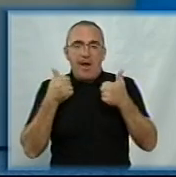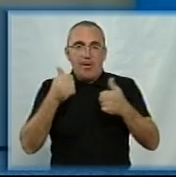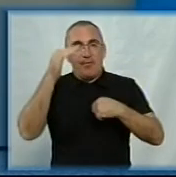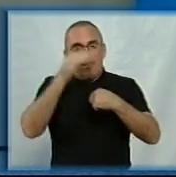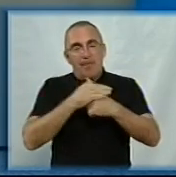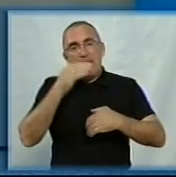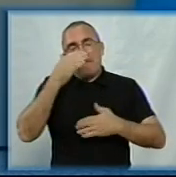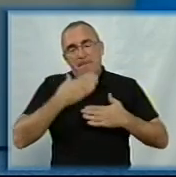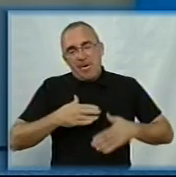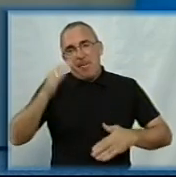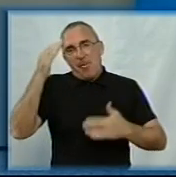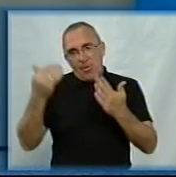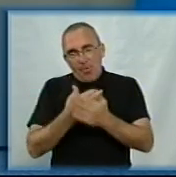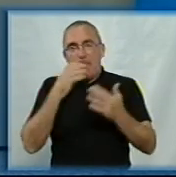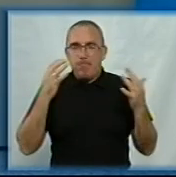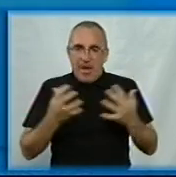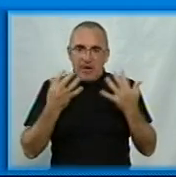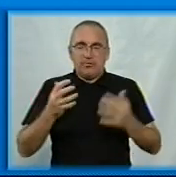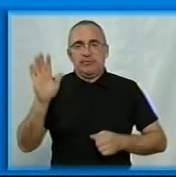вечора, приємних новин, бережіть себе.